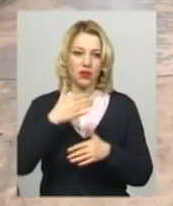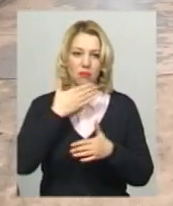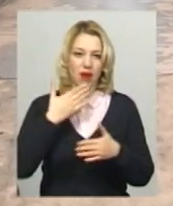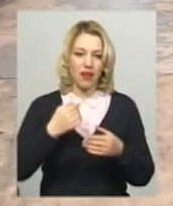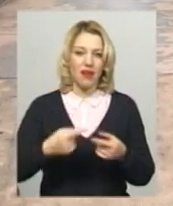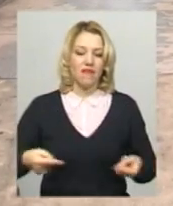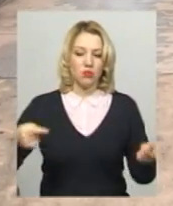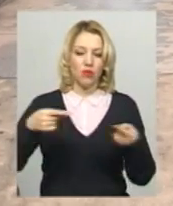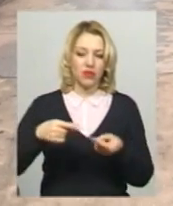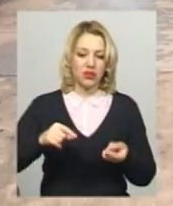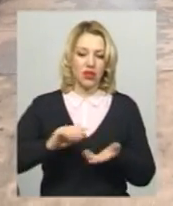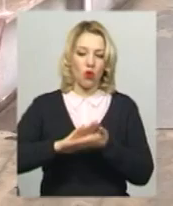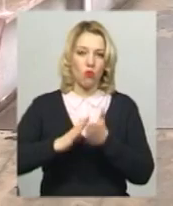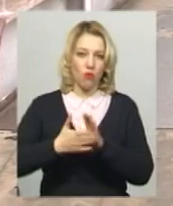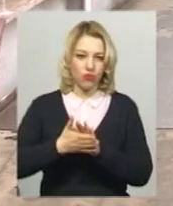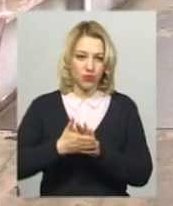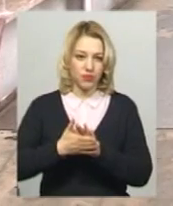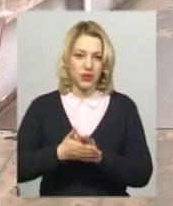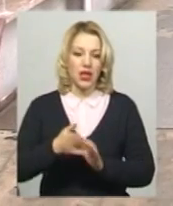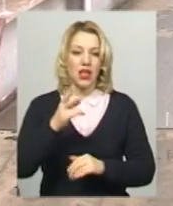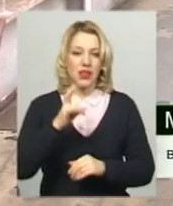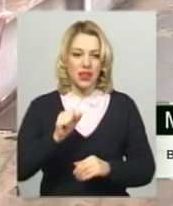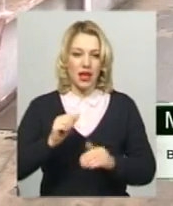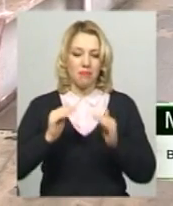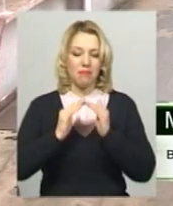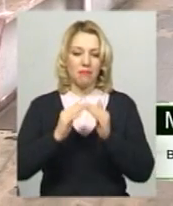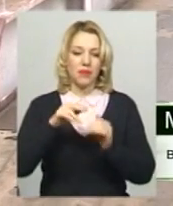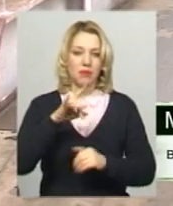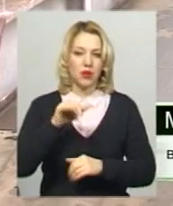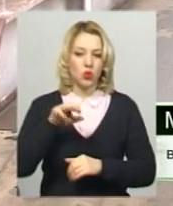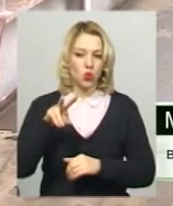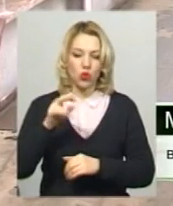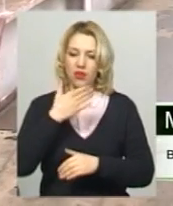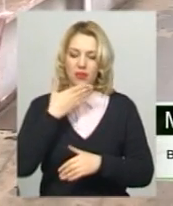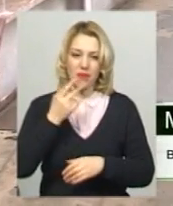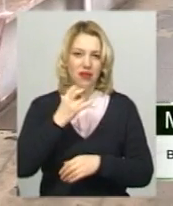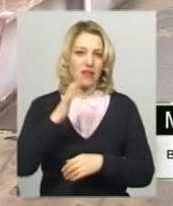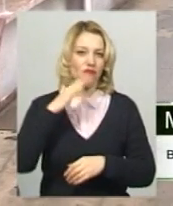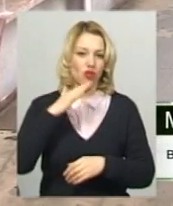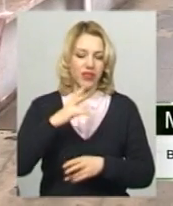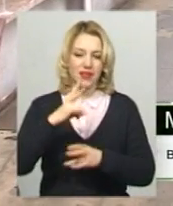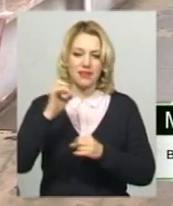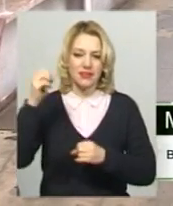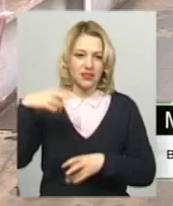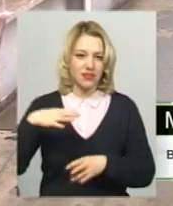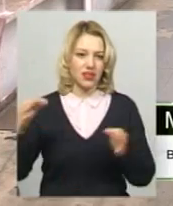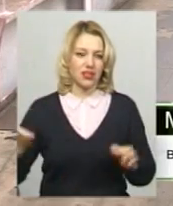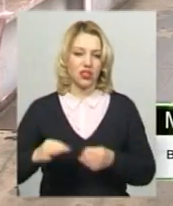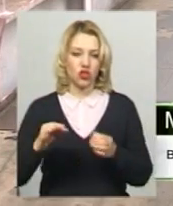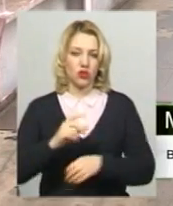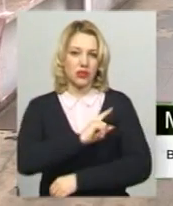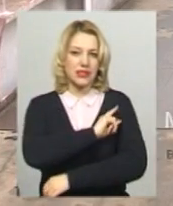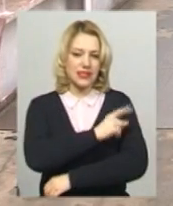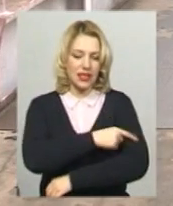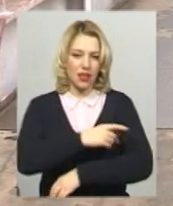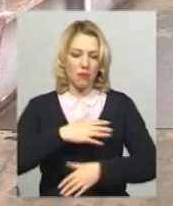організації «Обличчям до тварин» Марина Котович. На притулку немає ні води, ні світла, нічого. Силами